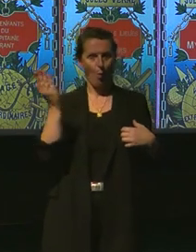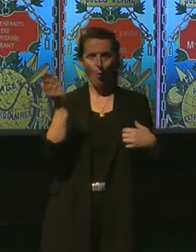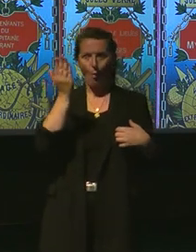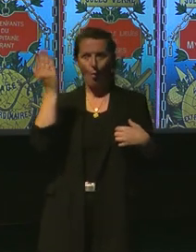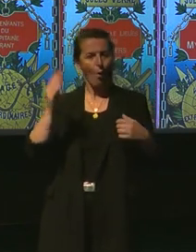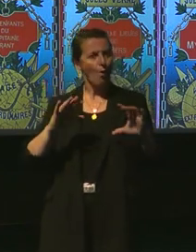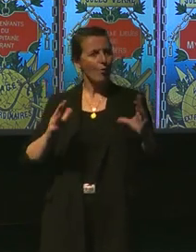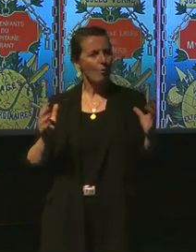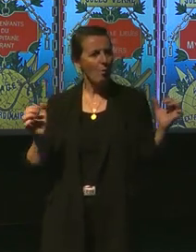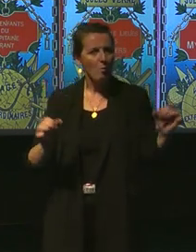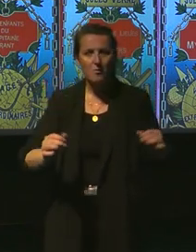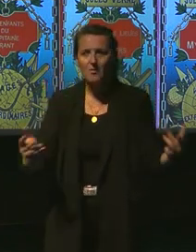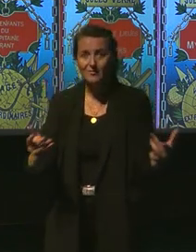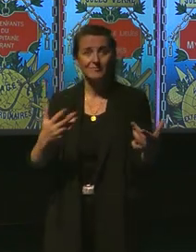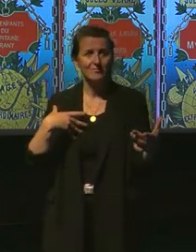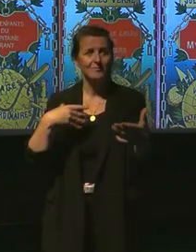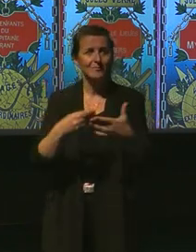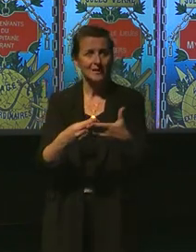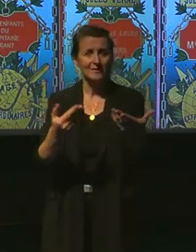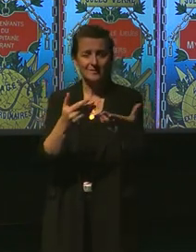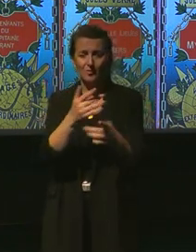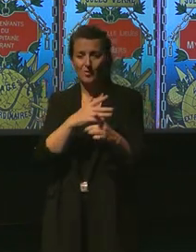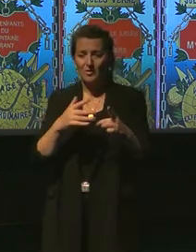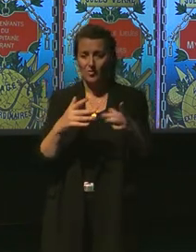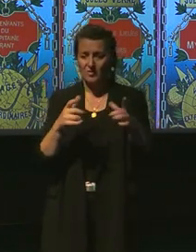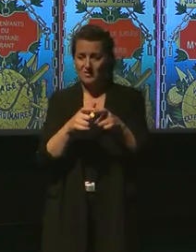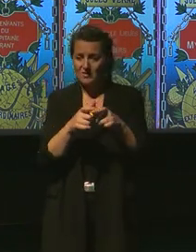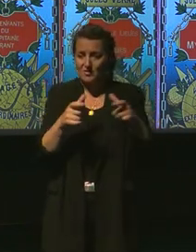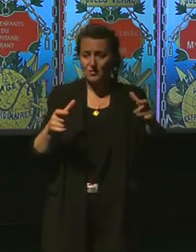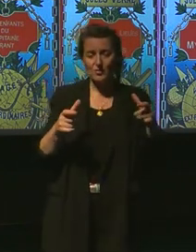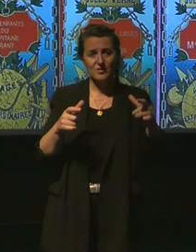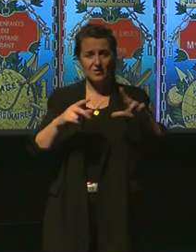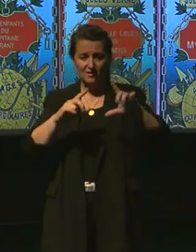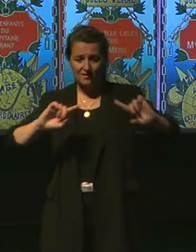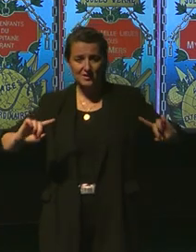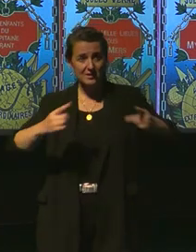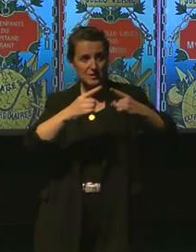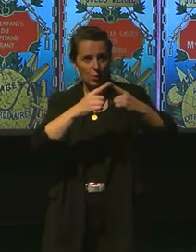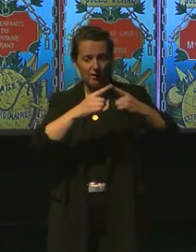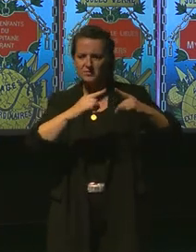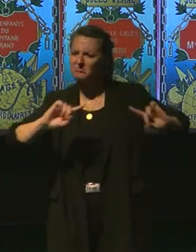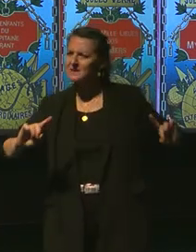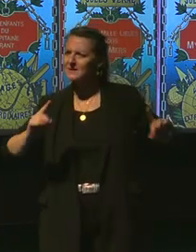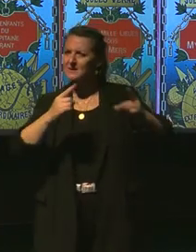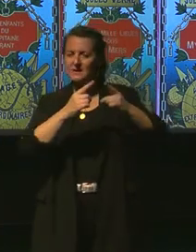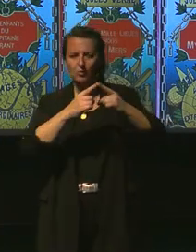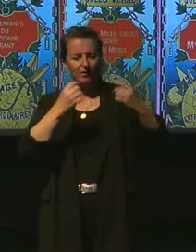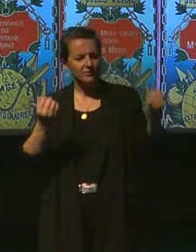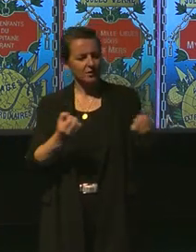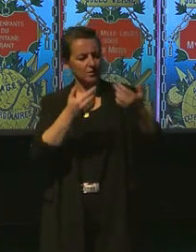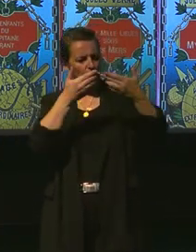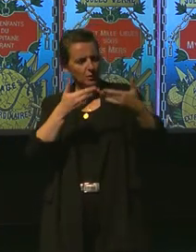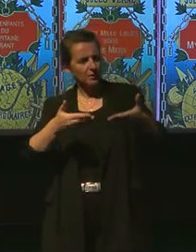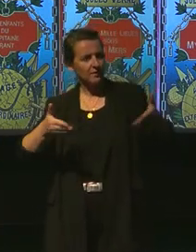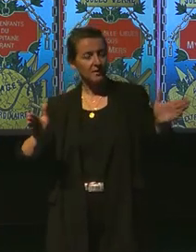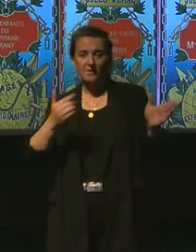On ne dit pas, il faisait partie de la société géographique. À cette époque-là, la géographie était une expérience très large, et donc,